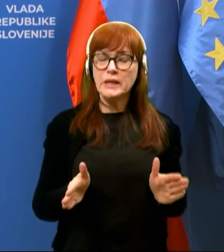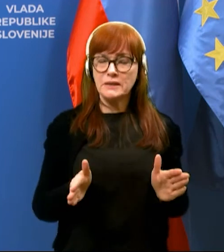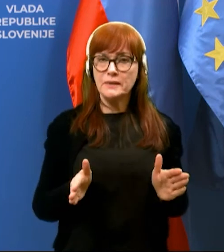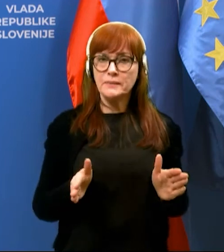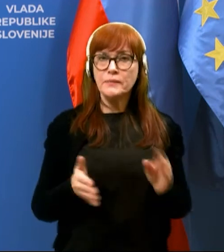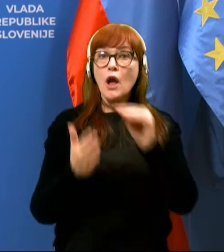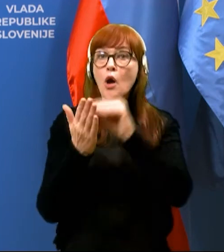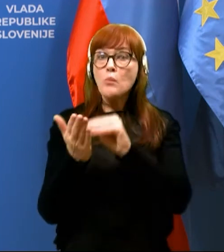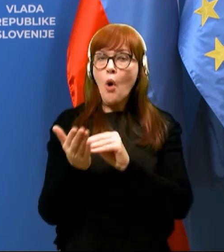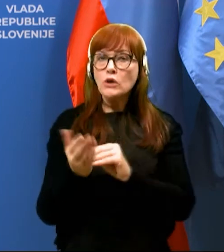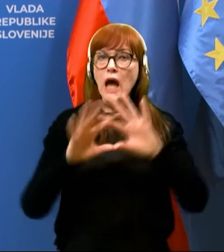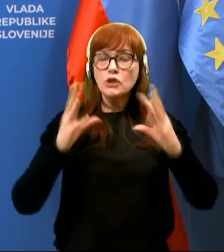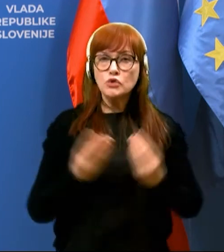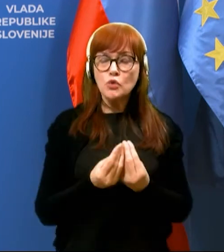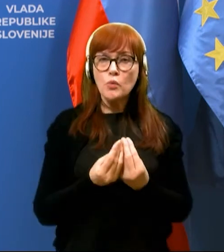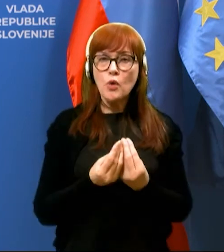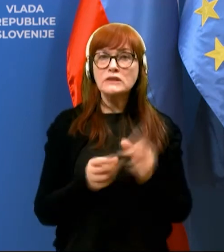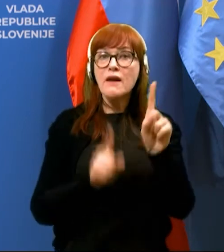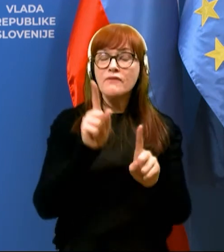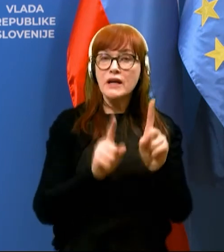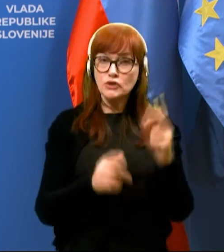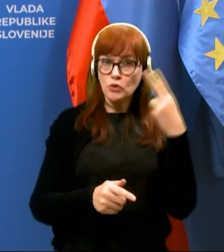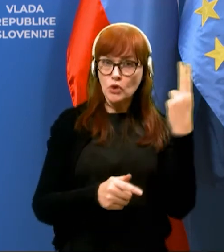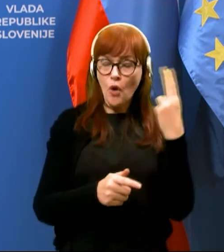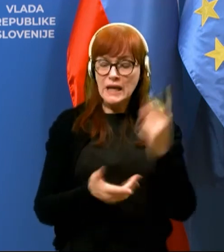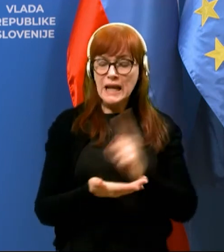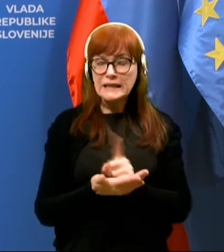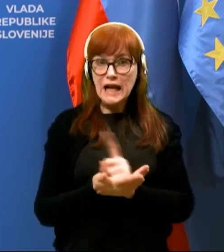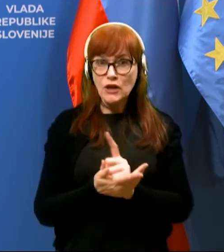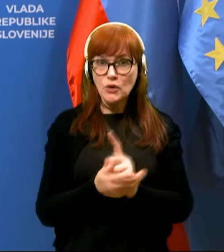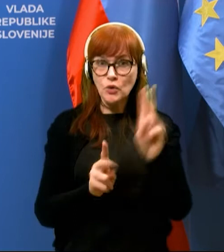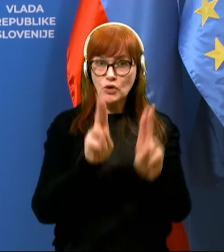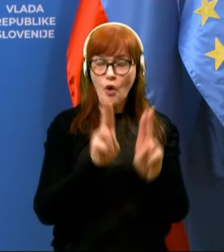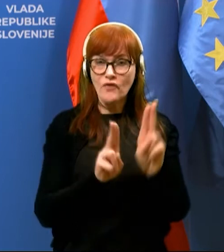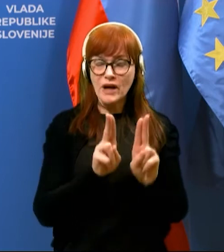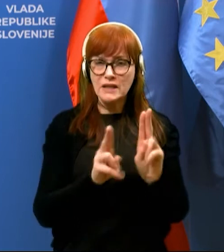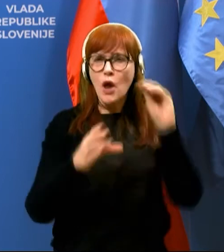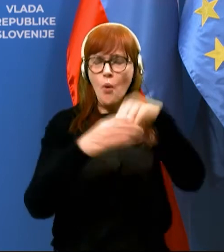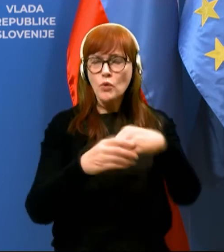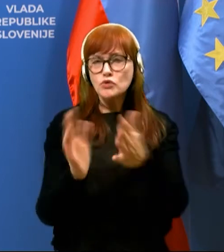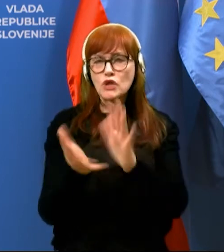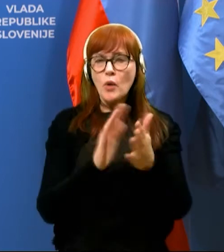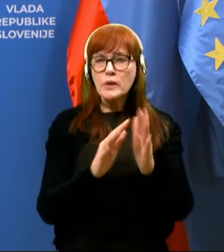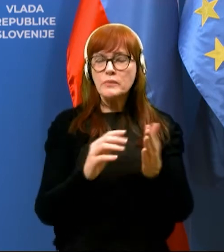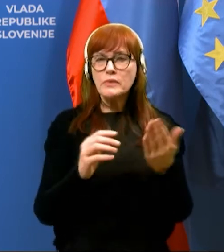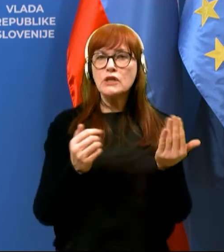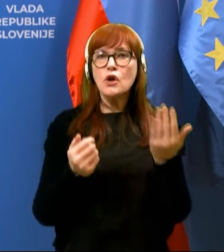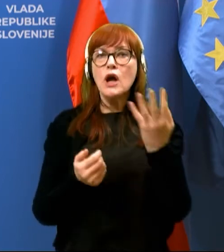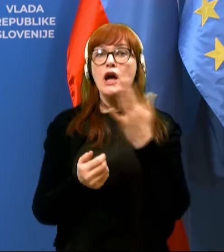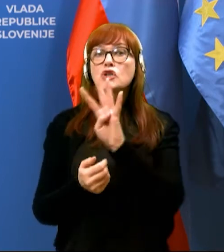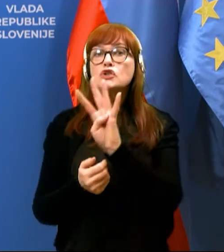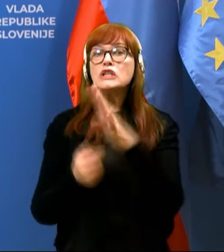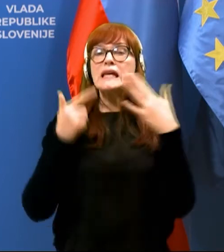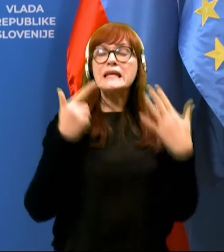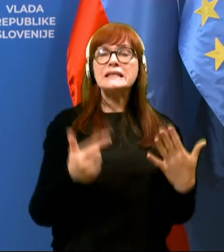podatki skupnosti vrtcev Slovenije je trenutno vrtce vključeno približno 74